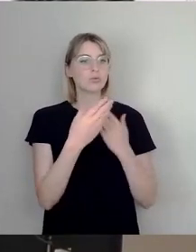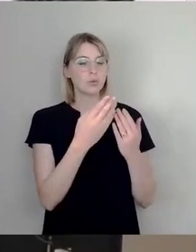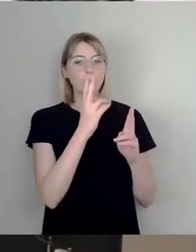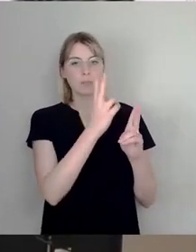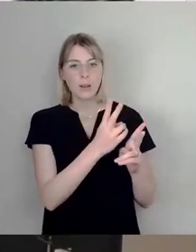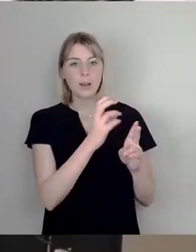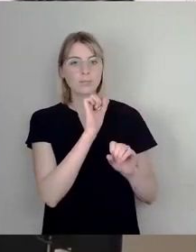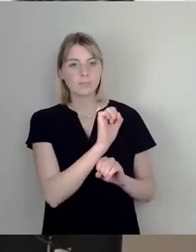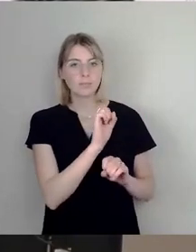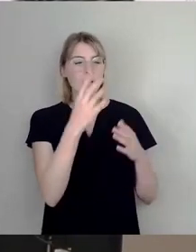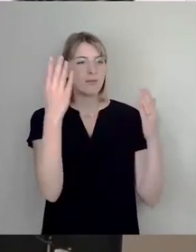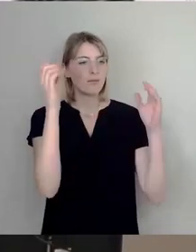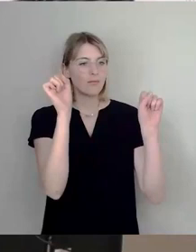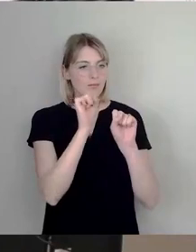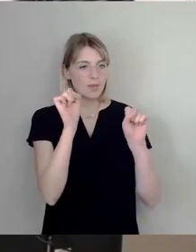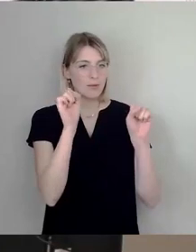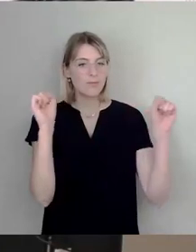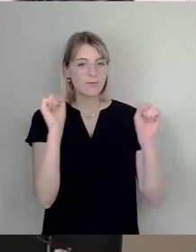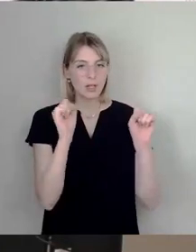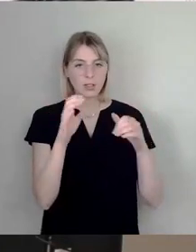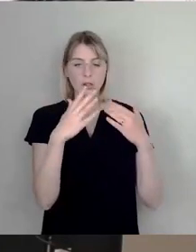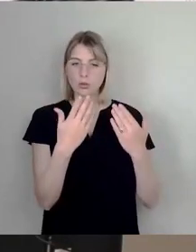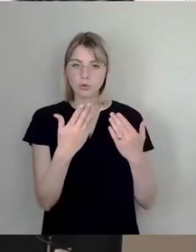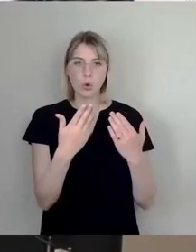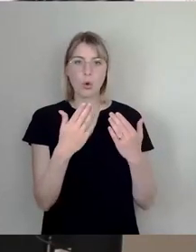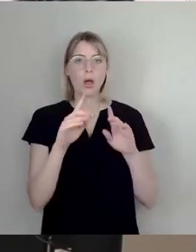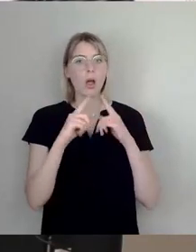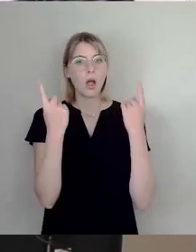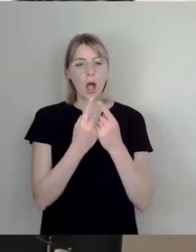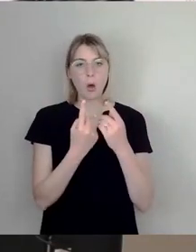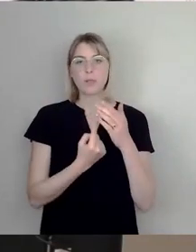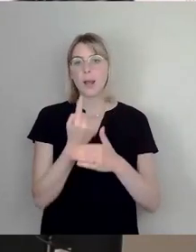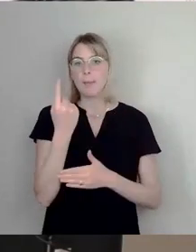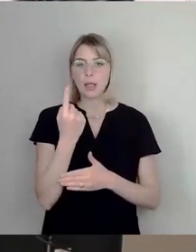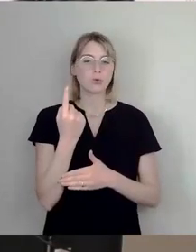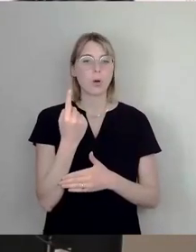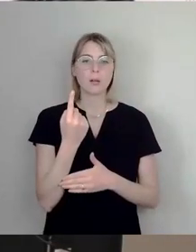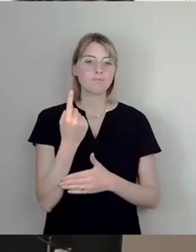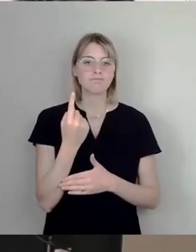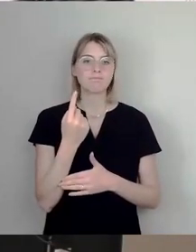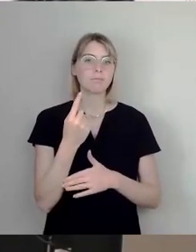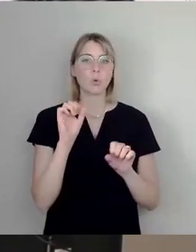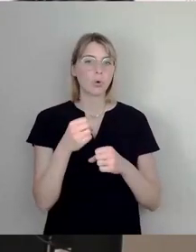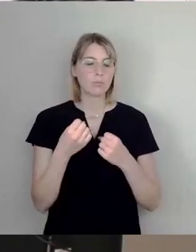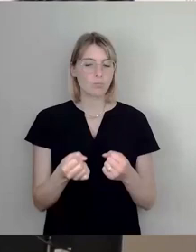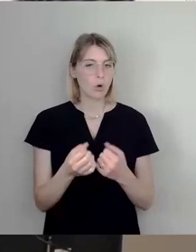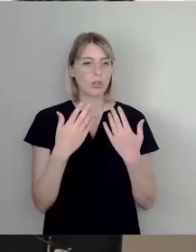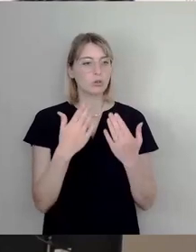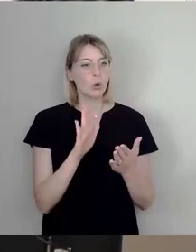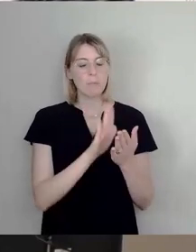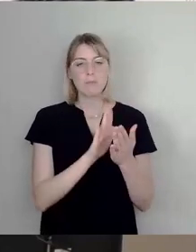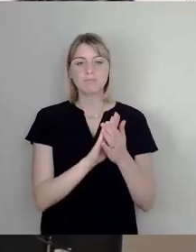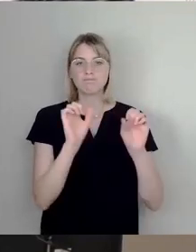nicht zugesichert werden, dass überhaupt die normale Raumtemperatur, dass man sich halbwegs ordentlich aufhalten kann. Das sind ja auch Aufenthaltsräume,